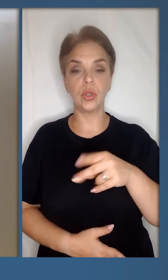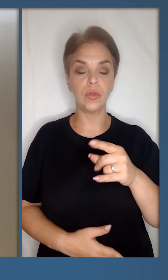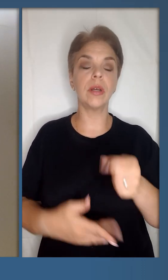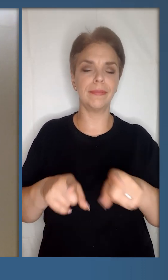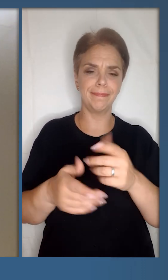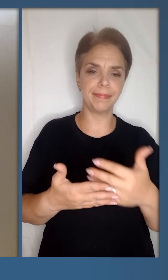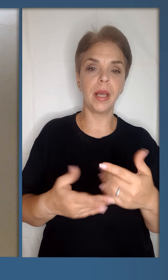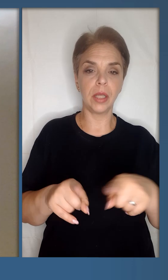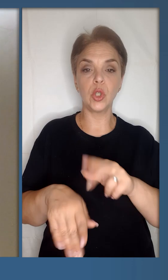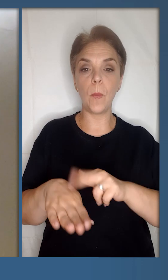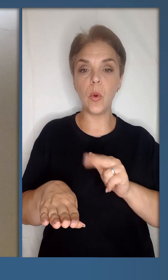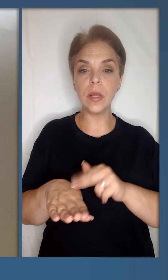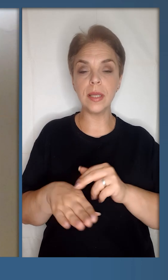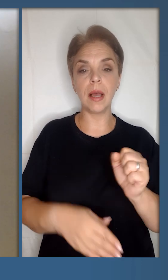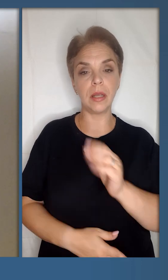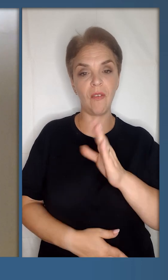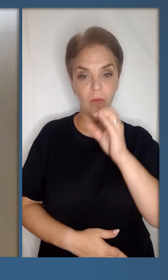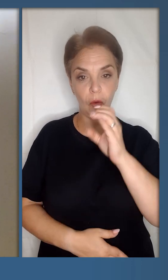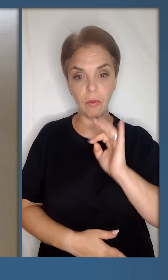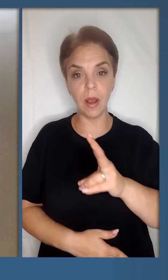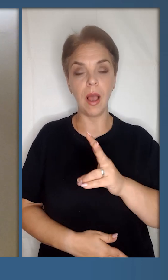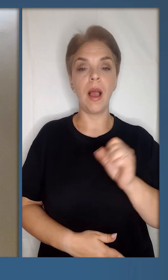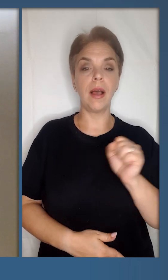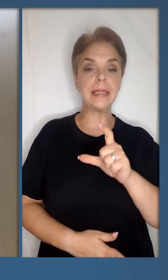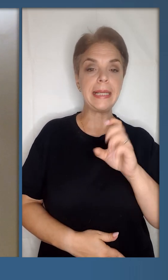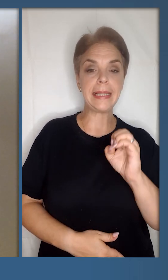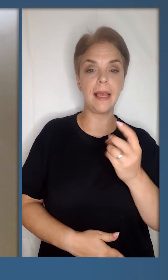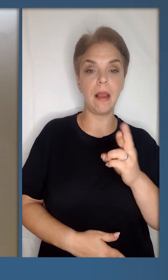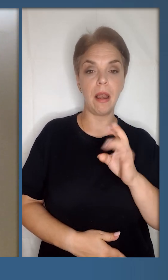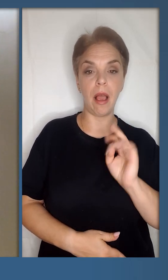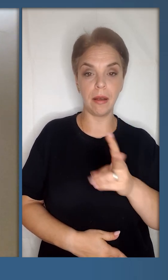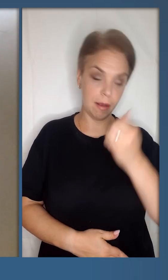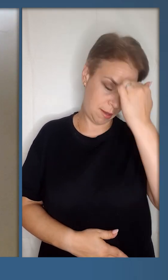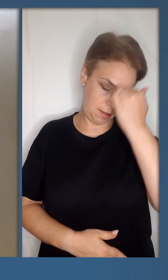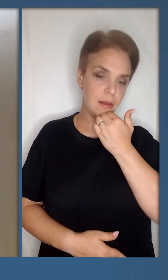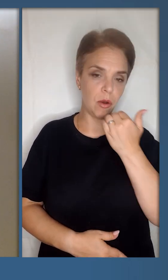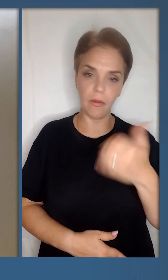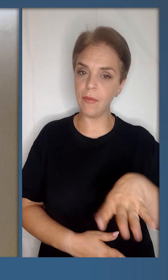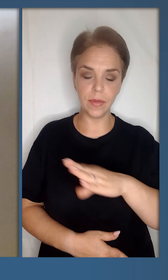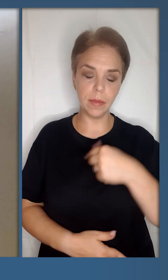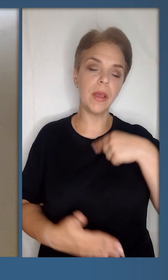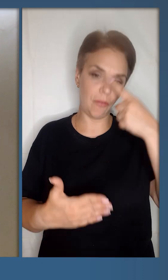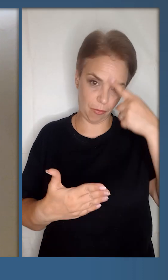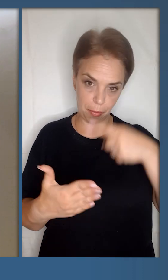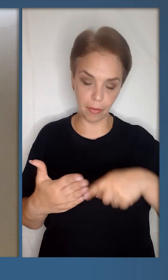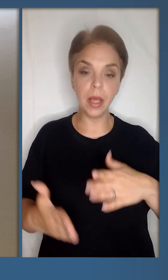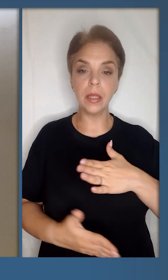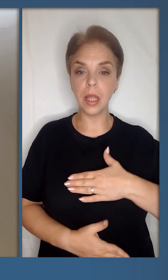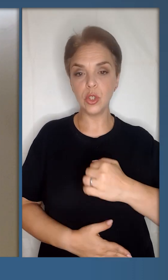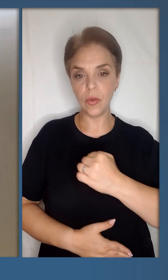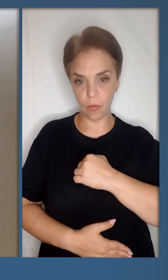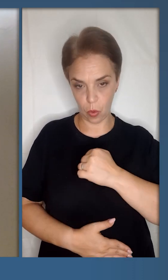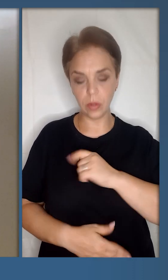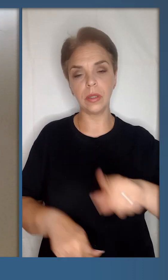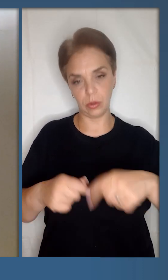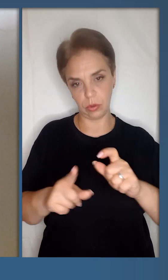Довженка, а також поліцейських Андрій Вовк, Андрій Зеляк. Вдячний вам усім. Я впевнений, наші